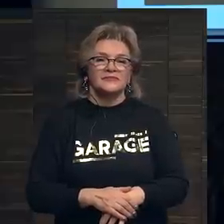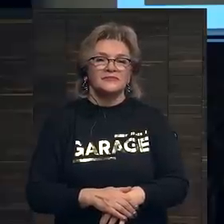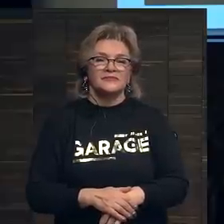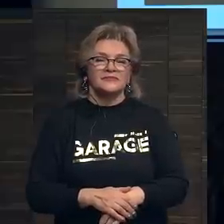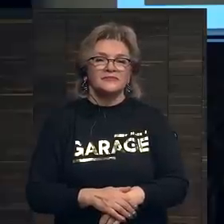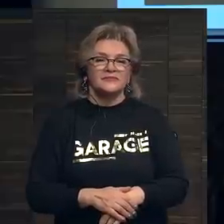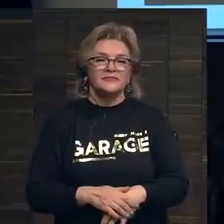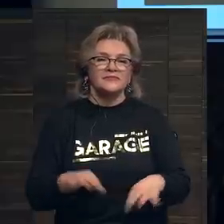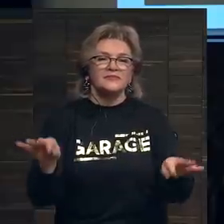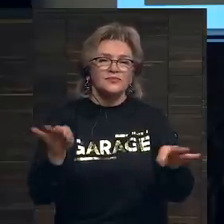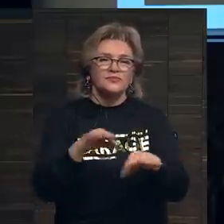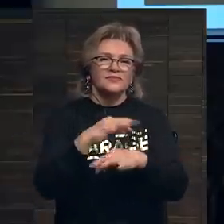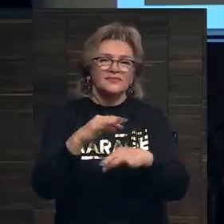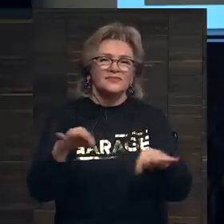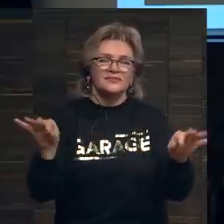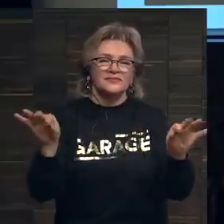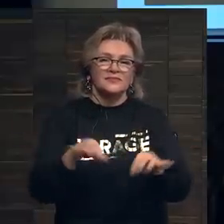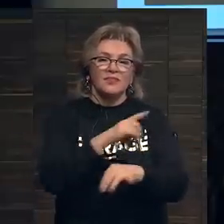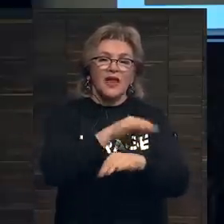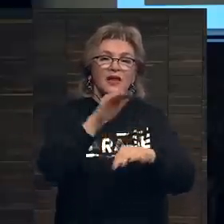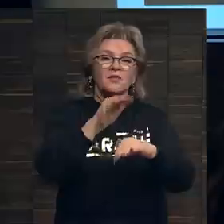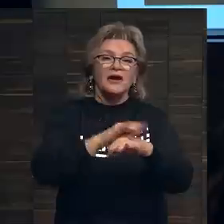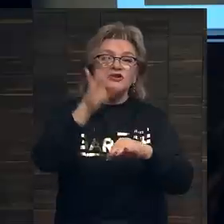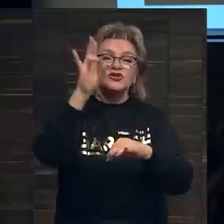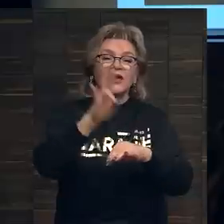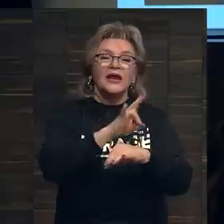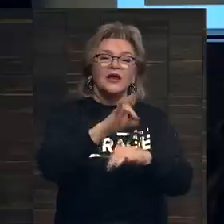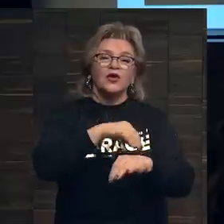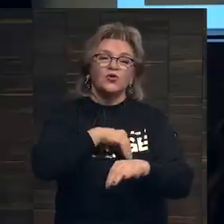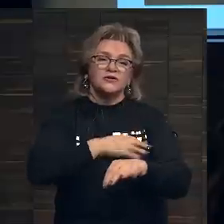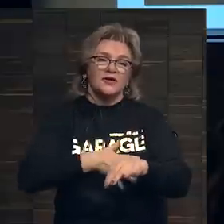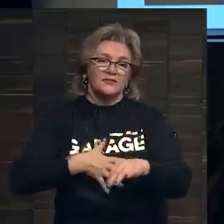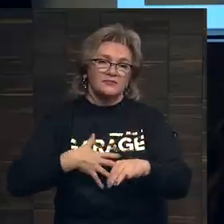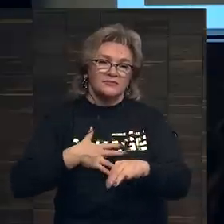это практически религиозное переживание.